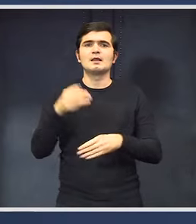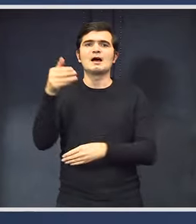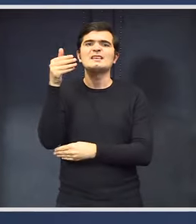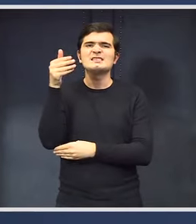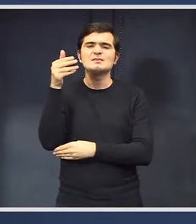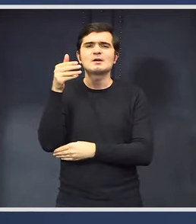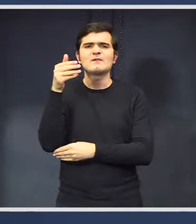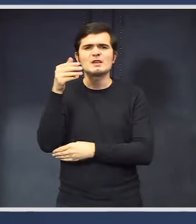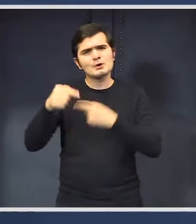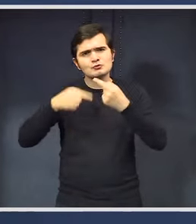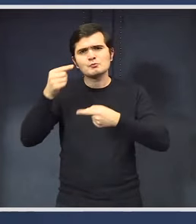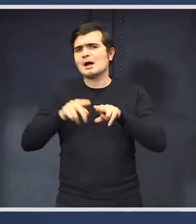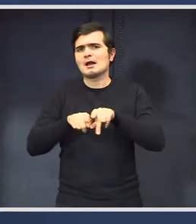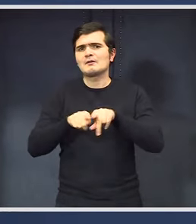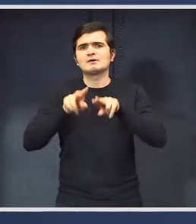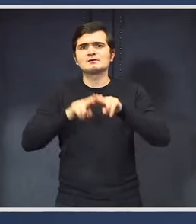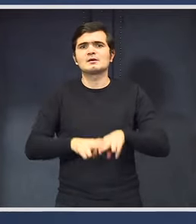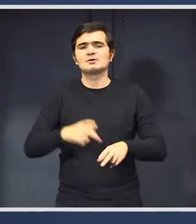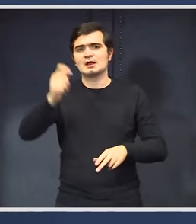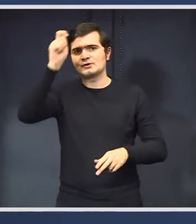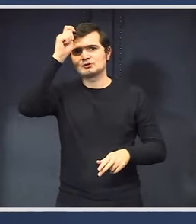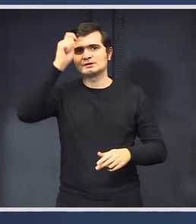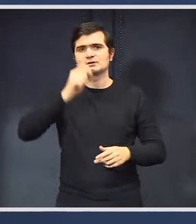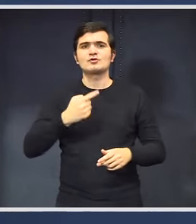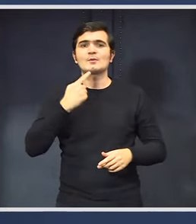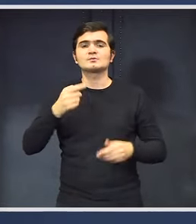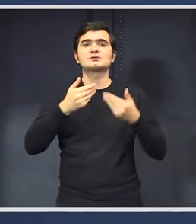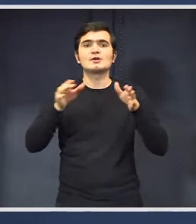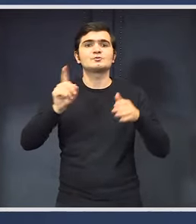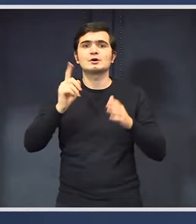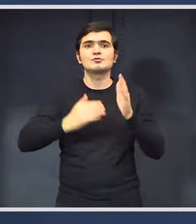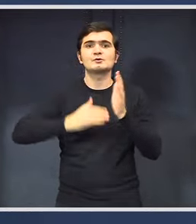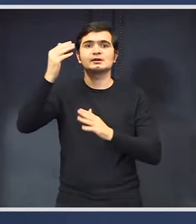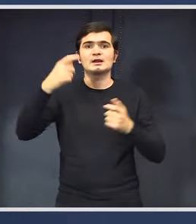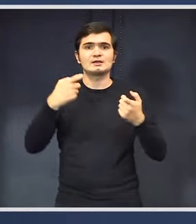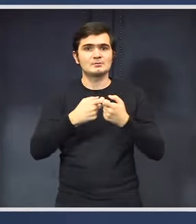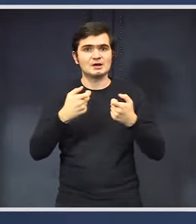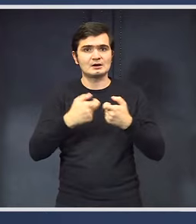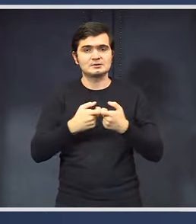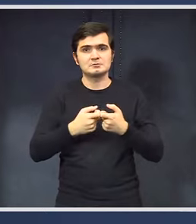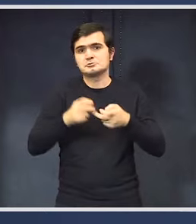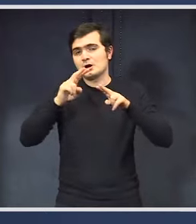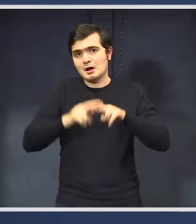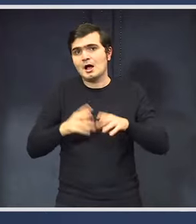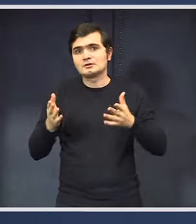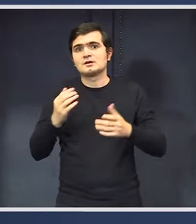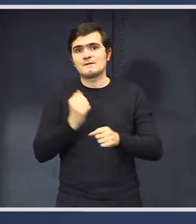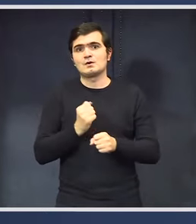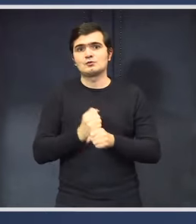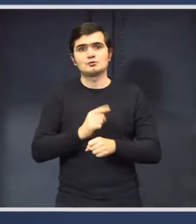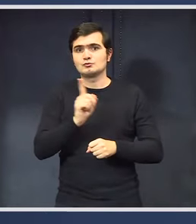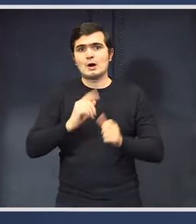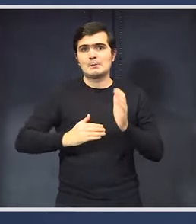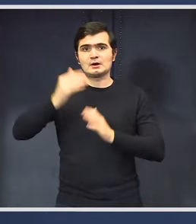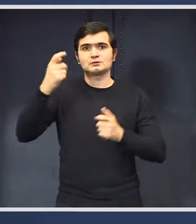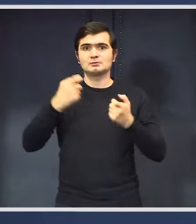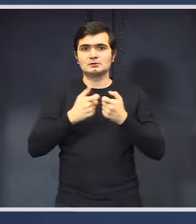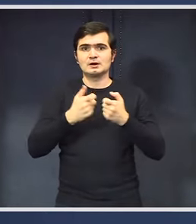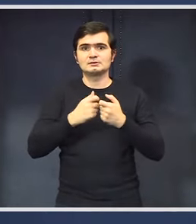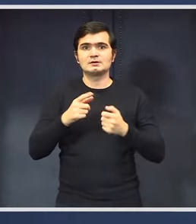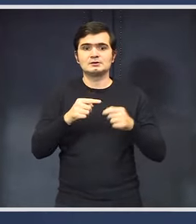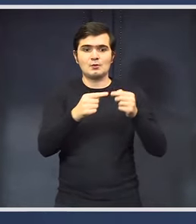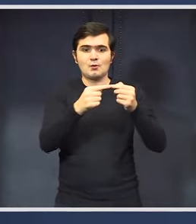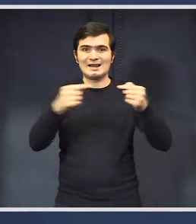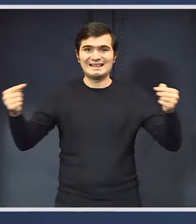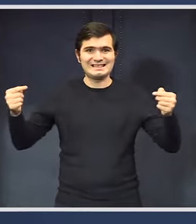mă rămân la cetățeni și prin aceste măsuri. A spus din primul moment că nu vom crește taxele și nu vom crește taxele. Deci este o linie roșie